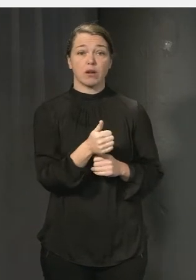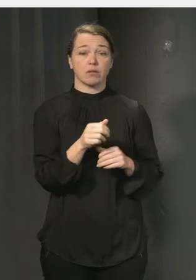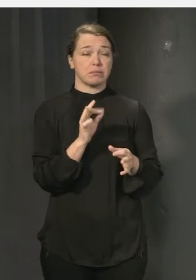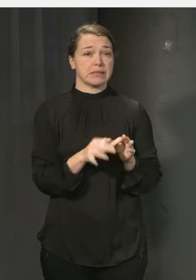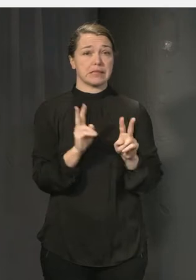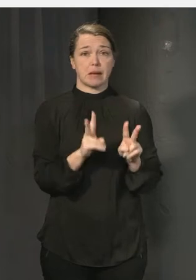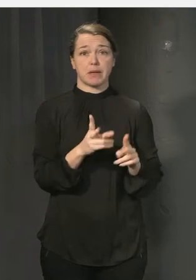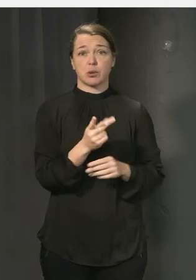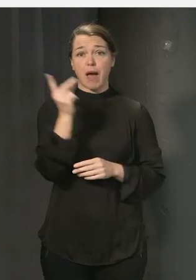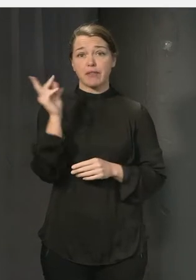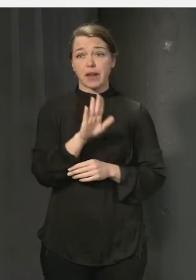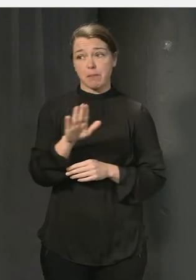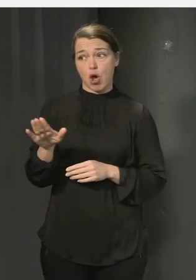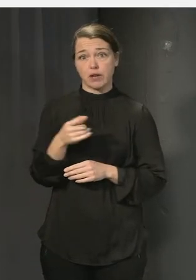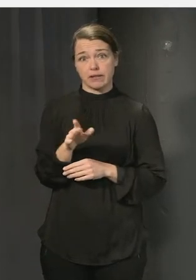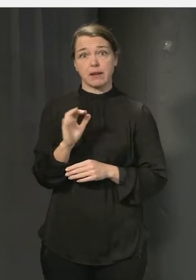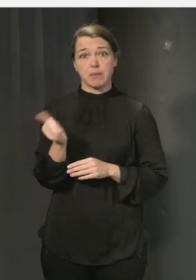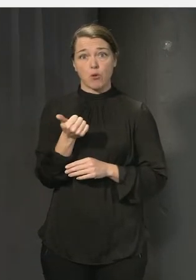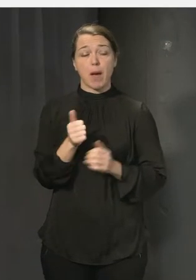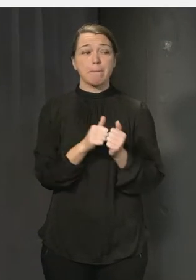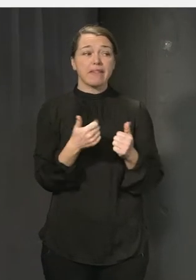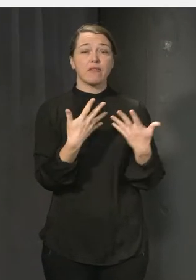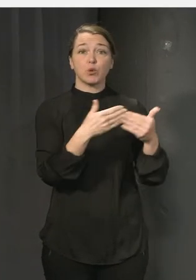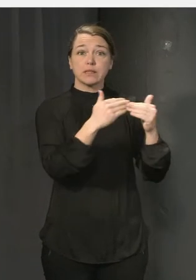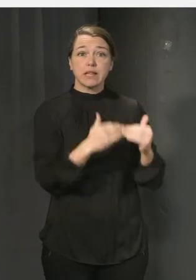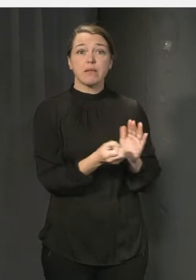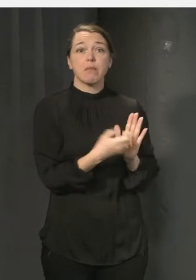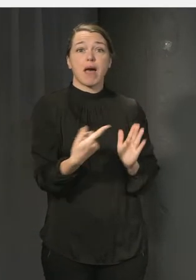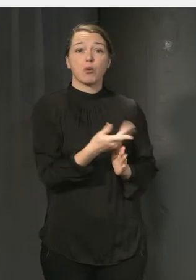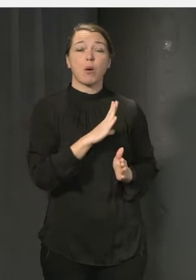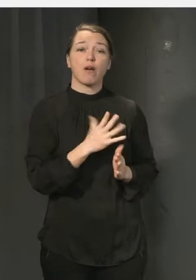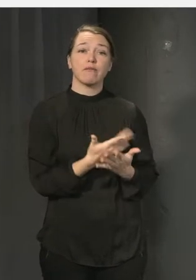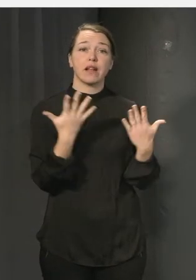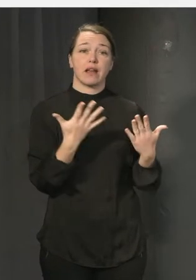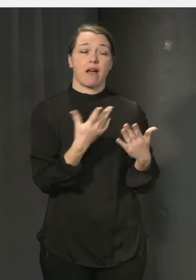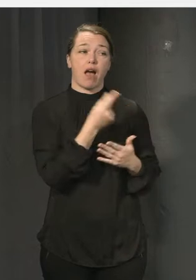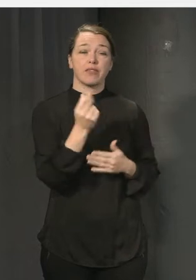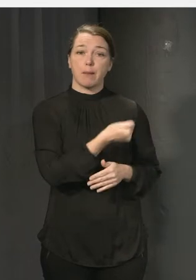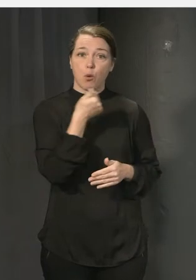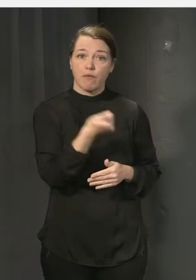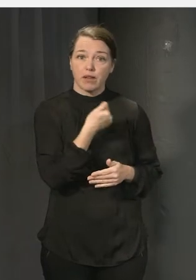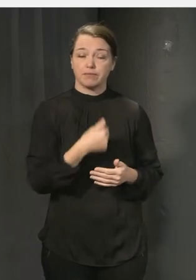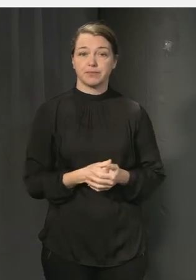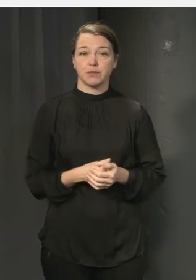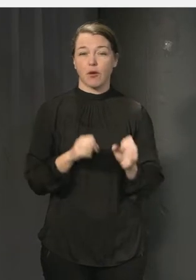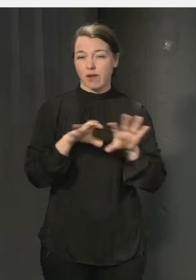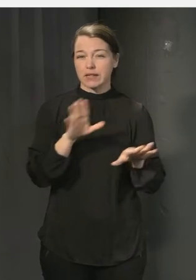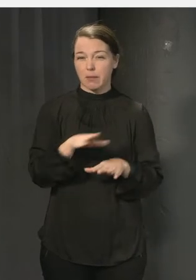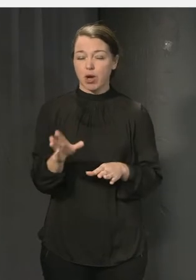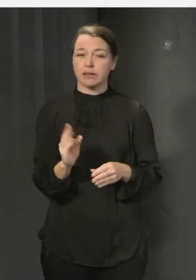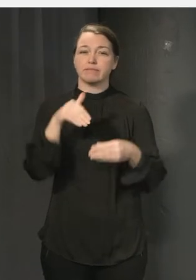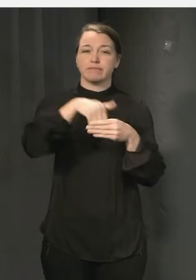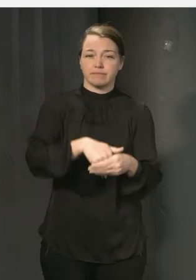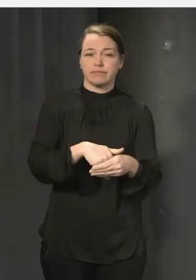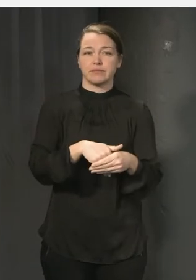men sen kan ju det faktum att man har en funktionsnedsättning addera vissa saker. Och de allra flesta barn i Sverige går i